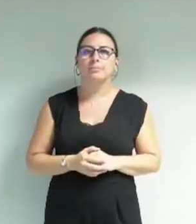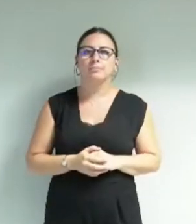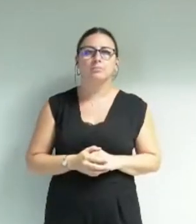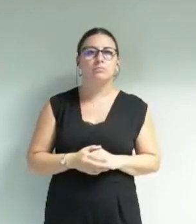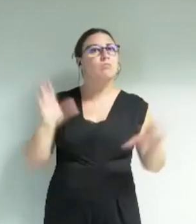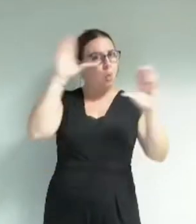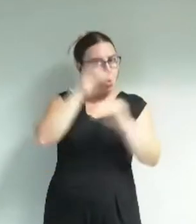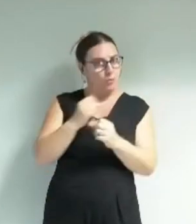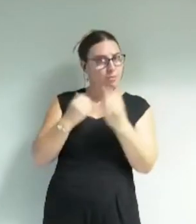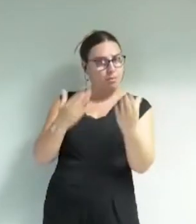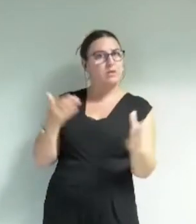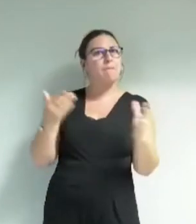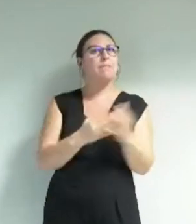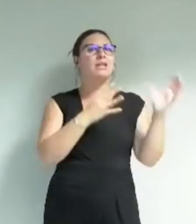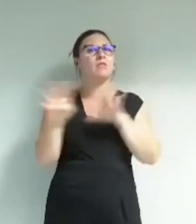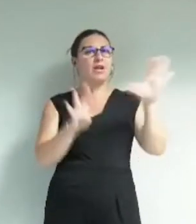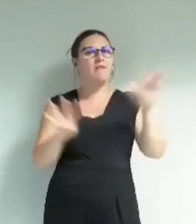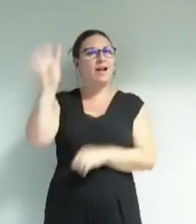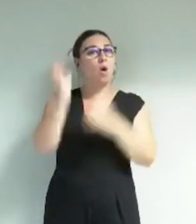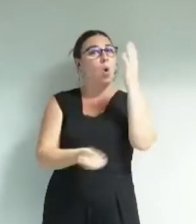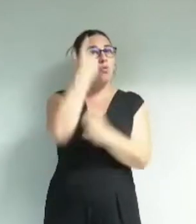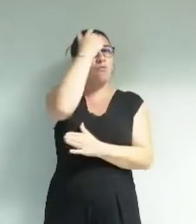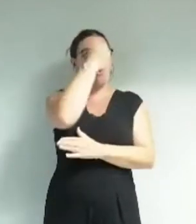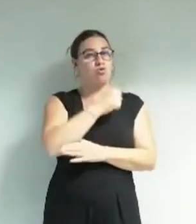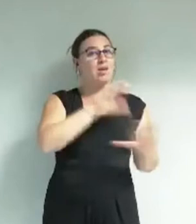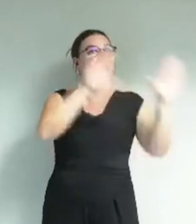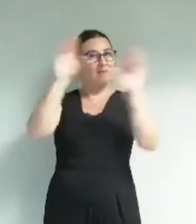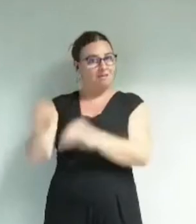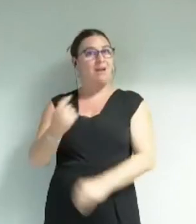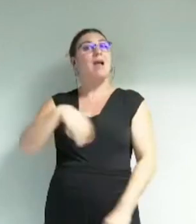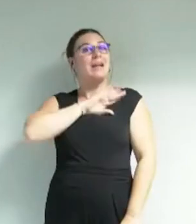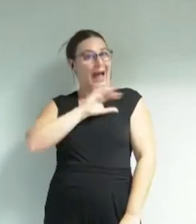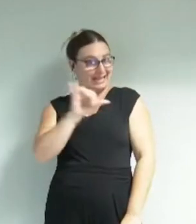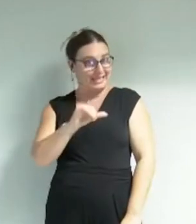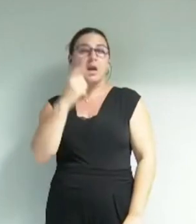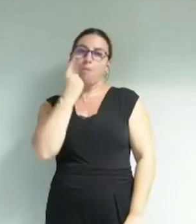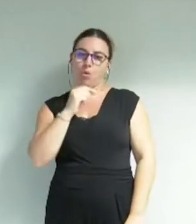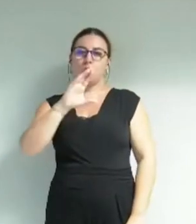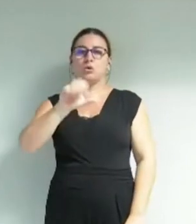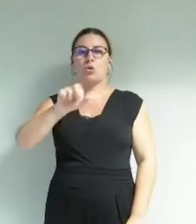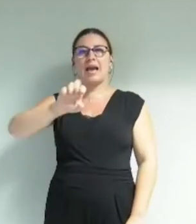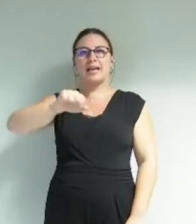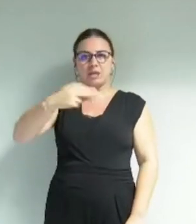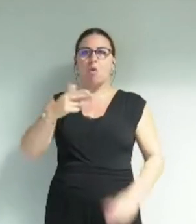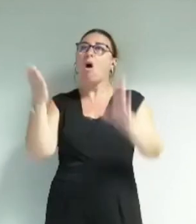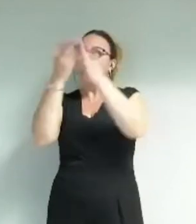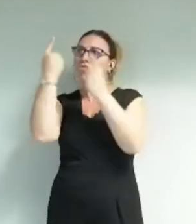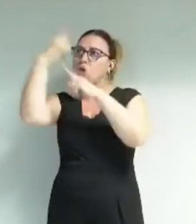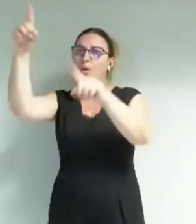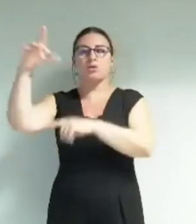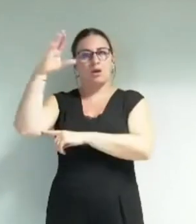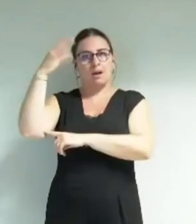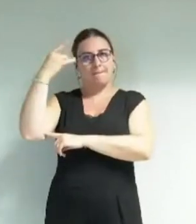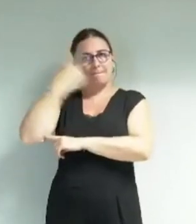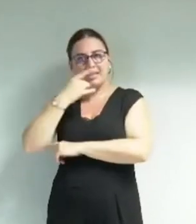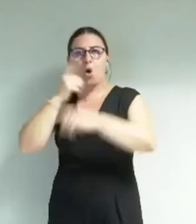Grenoble a eu en 1994 un nouveau musée, c'est grâce à Alain Carignan qu'il a obtenu de François Mitterrand et de Jacques Lang et que